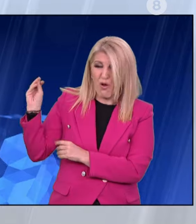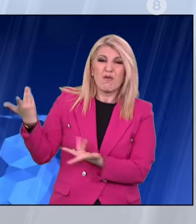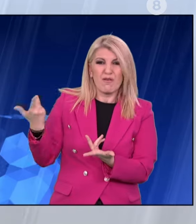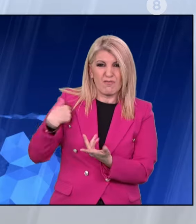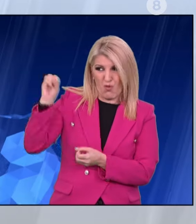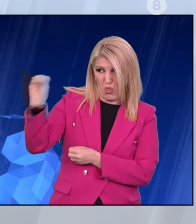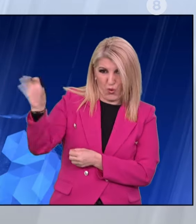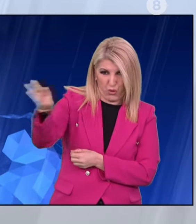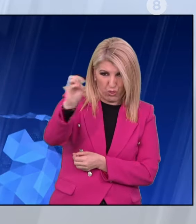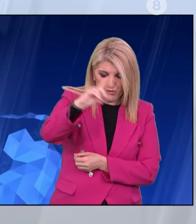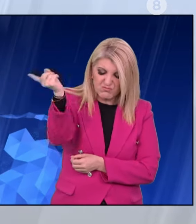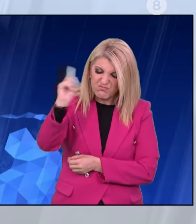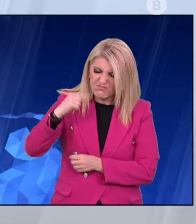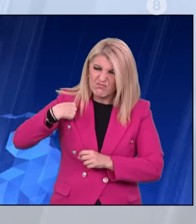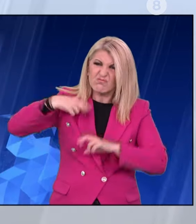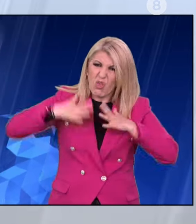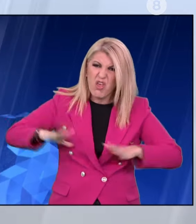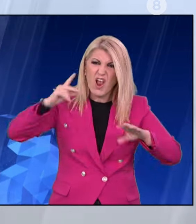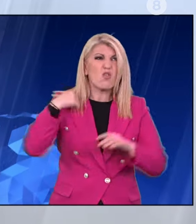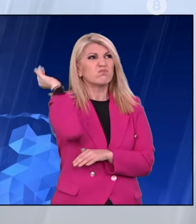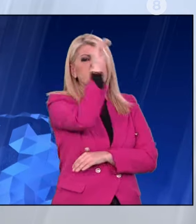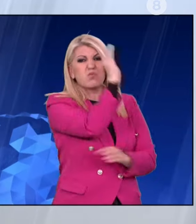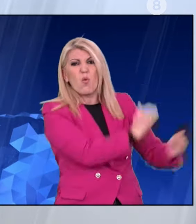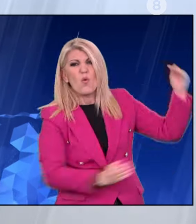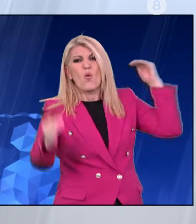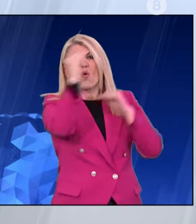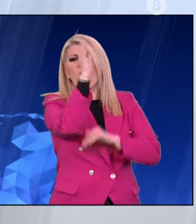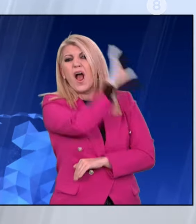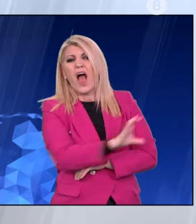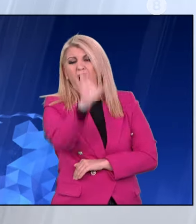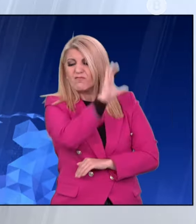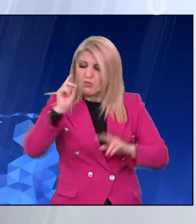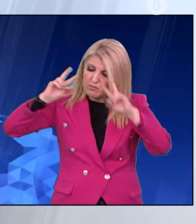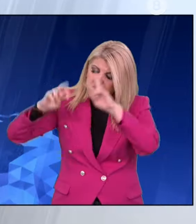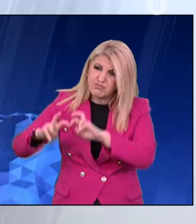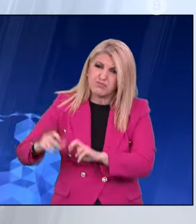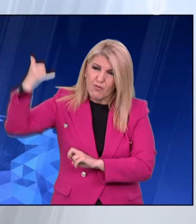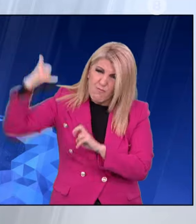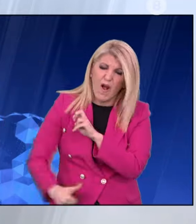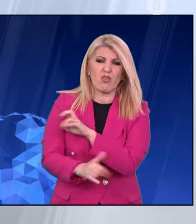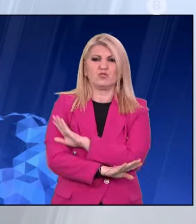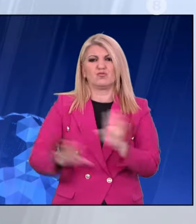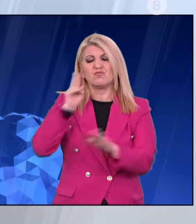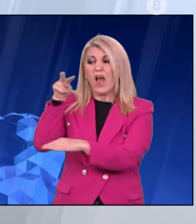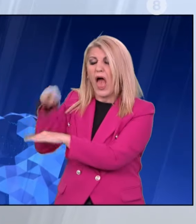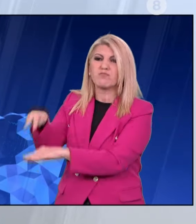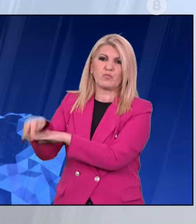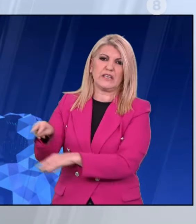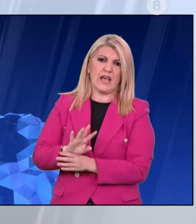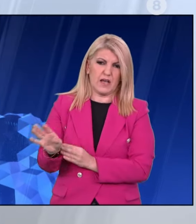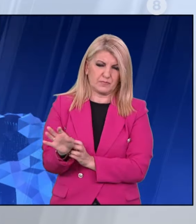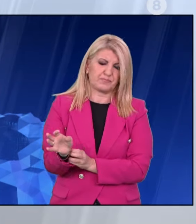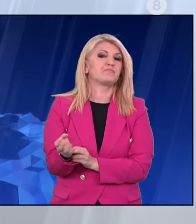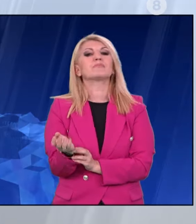έρχεται λίγες ημέρες μετά το αντίστοιχο που είχε εκφράσει η Ευρωπαία Εισαγγελέας κάνοντας λόγο για εμπόδια στο έργο της δικαιοσύνης, με τον Άδωνη